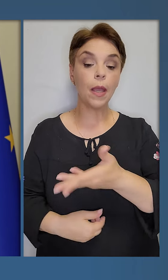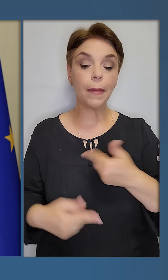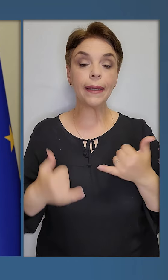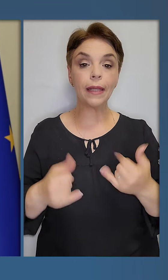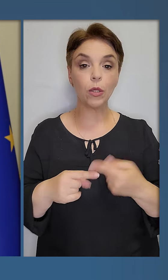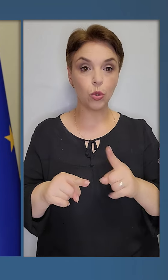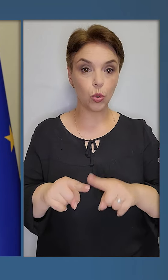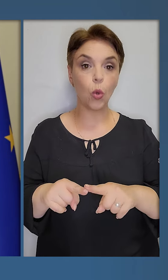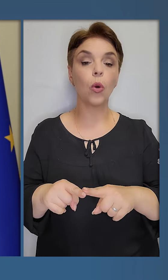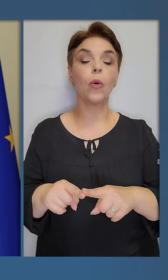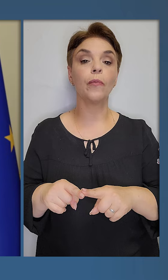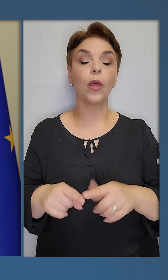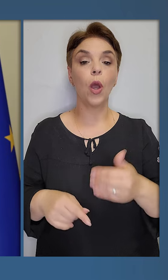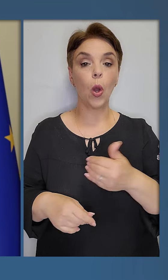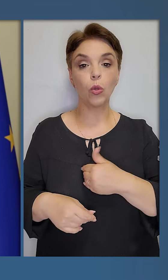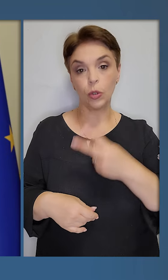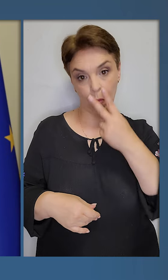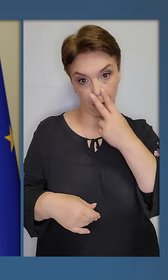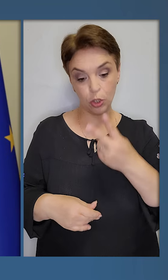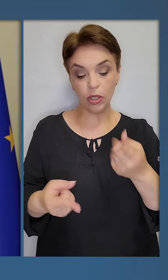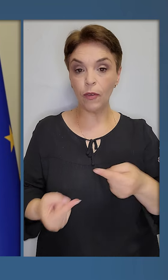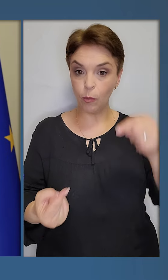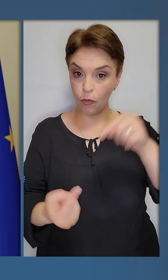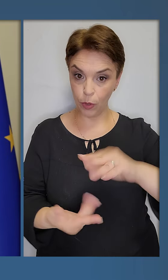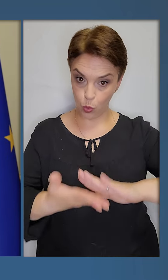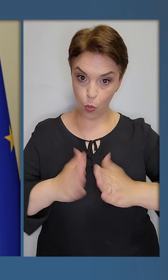для цього хочемо бати відповідні умови.